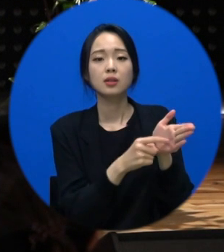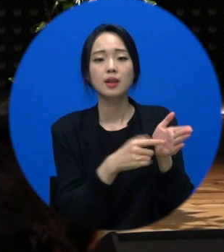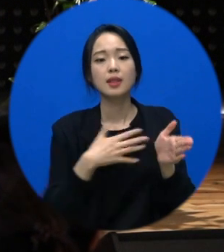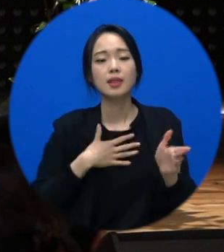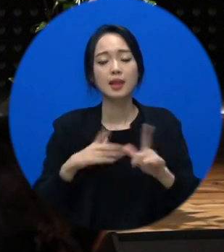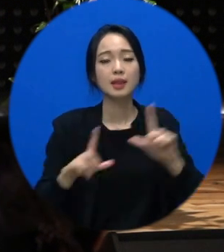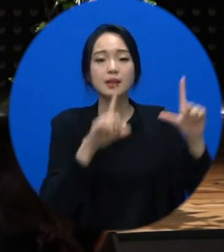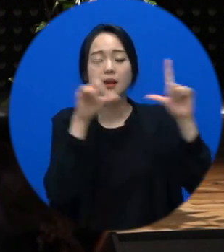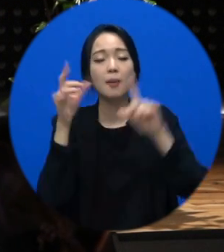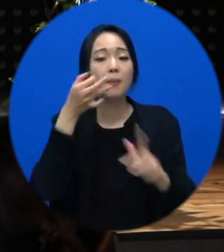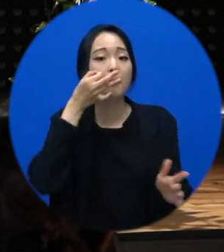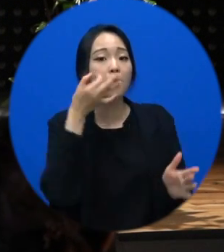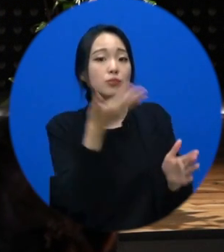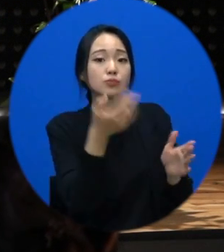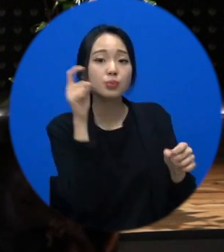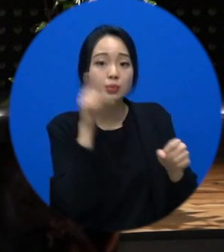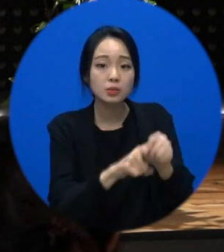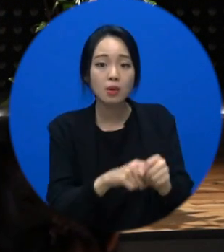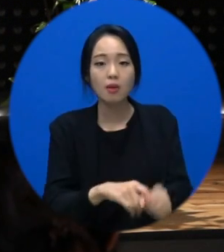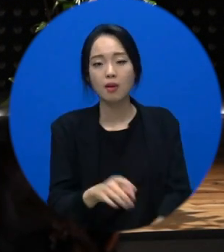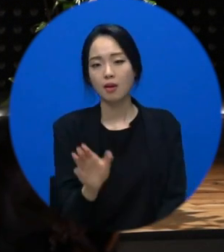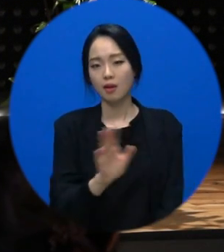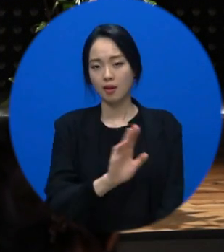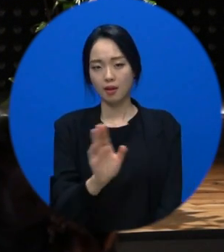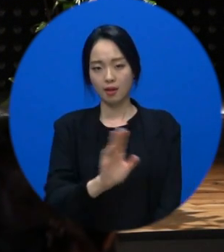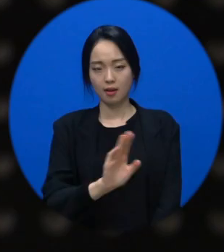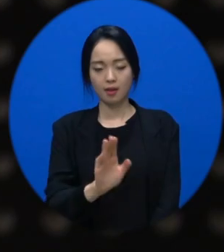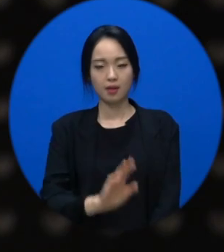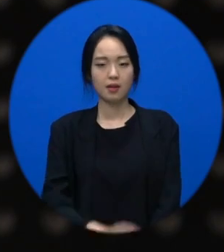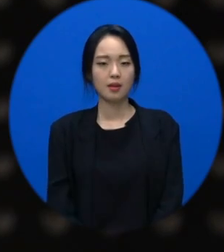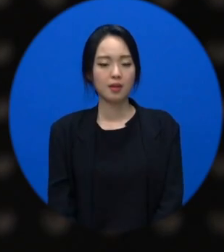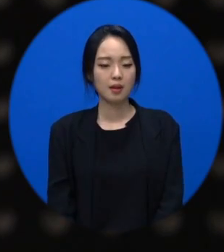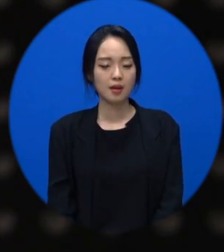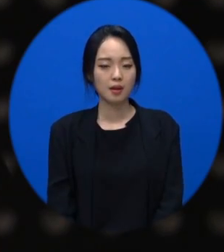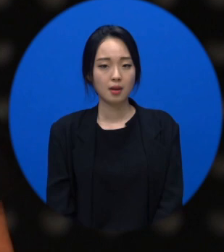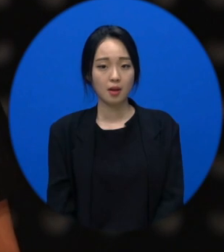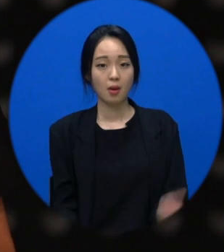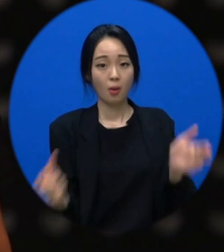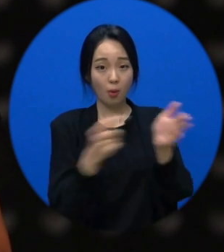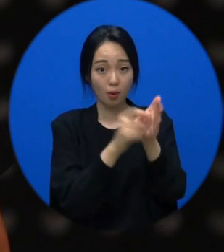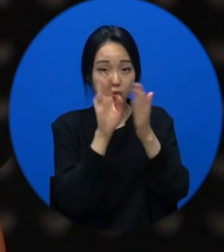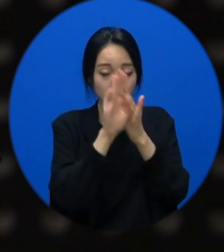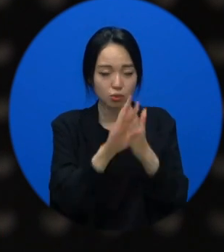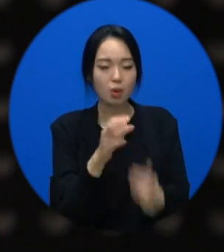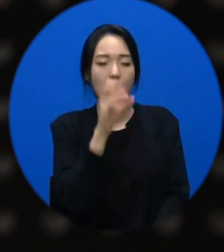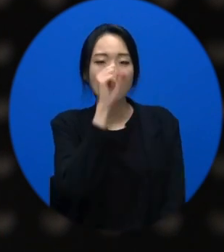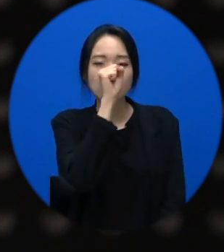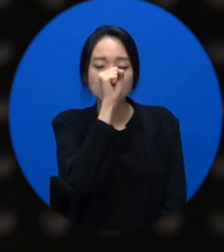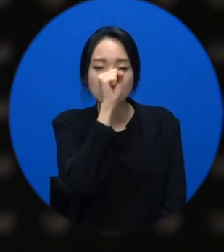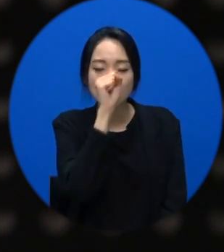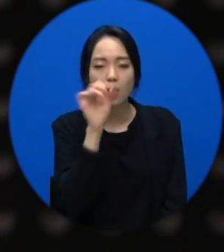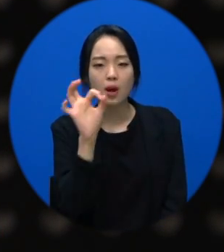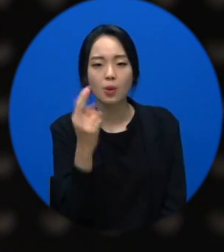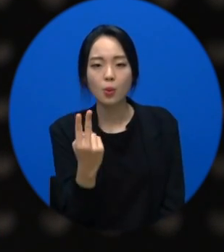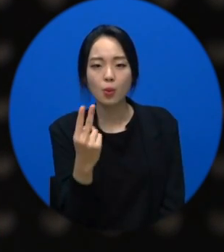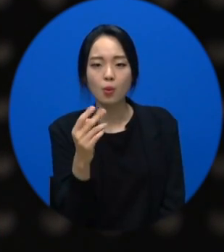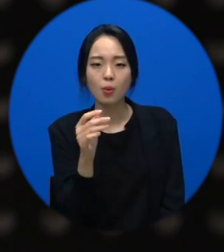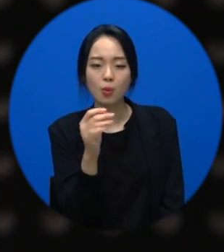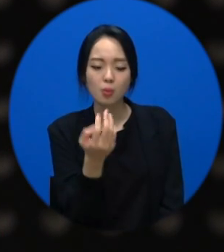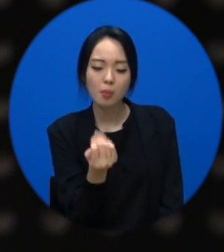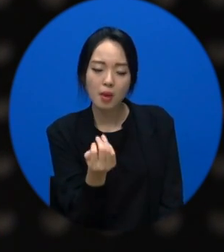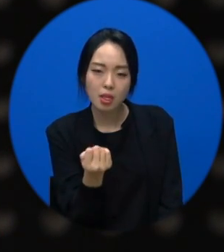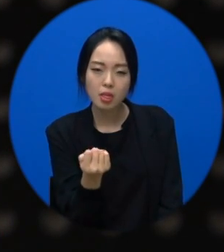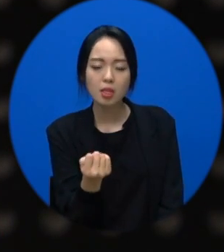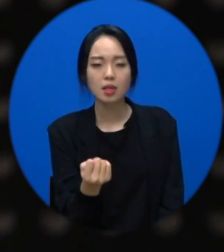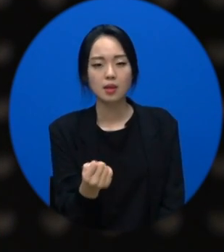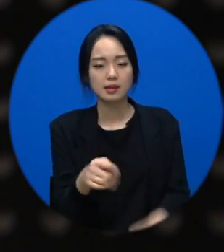진짜 그런가요? 올리고 나서 다음에 들어가서 뭐 보죠? 좋아요 개수 댓글 어떻게 달렸는지 그리고 뭐 칭팡 너무